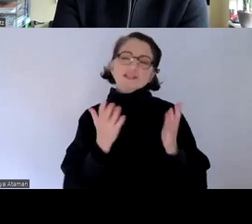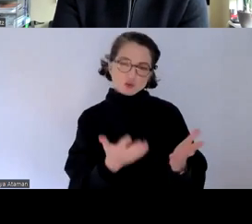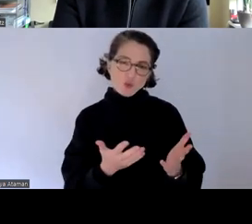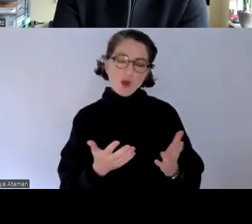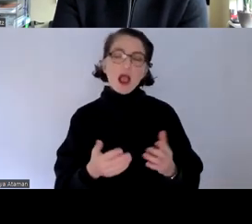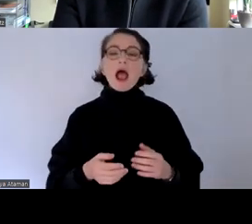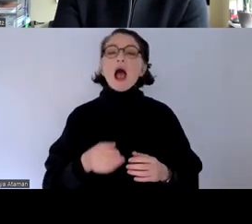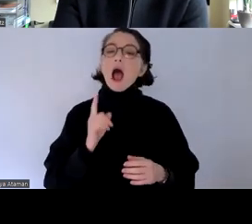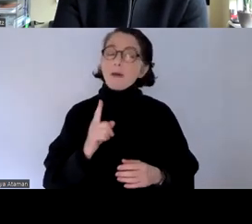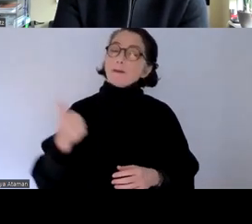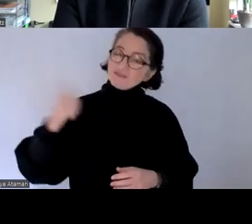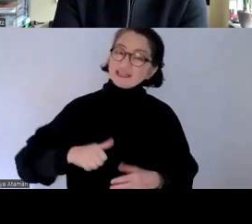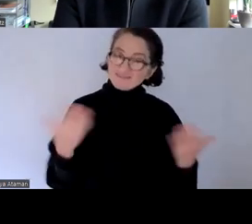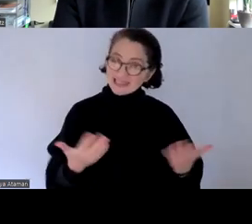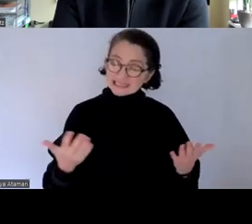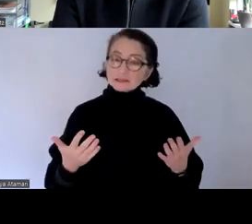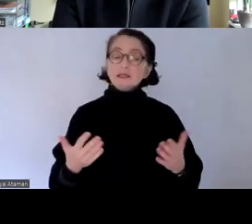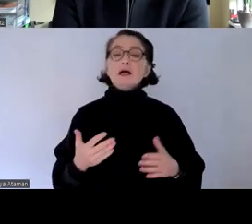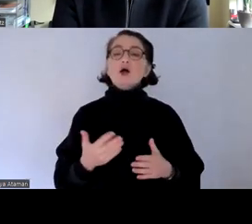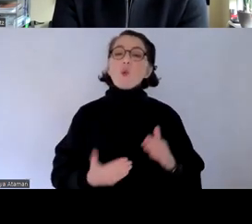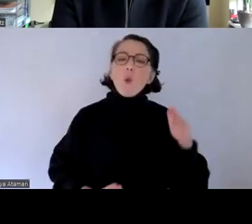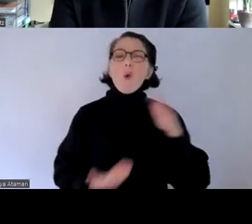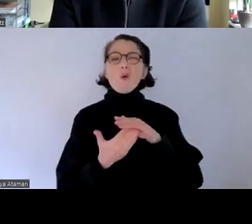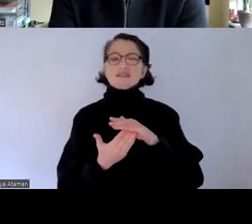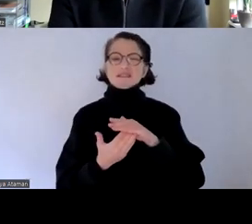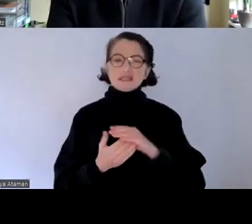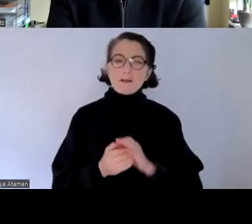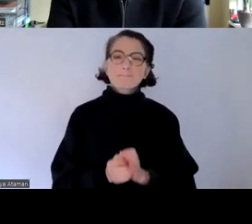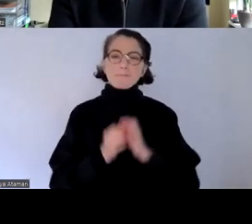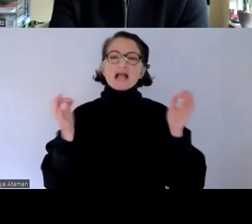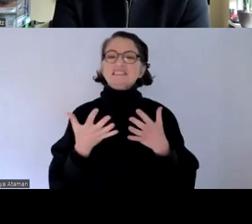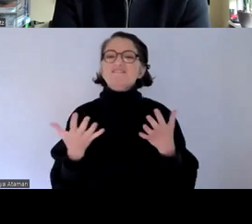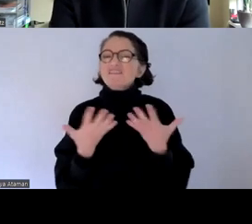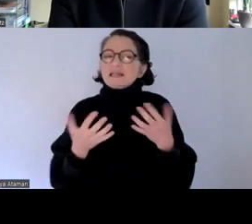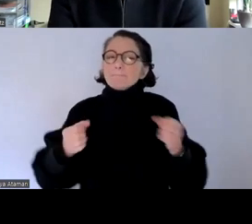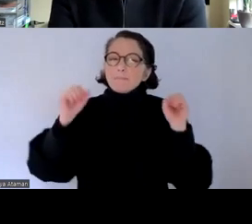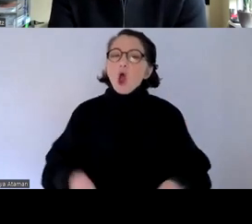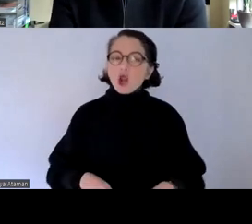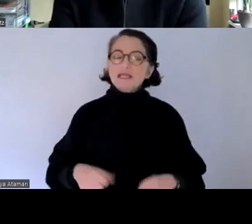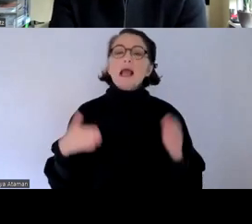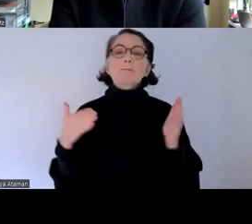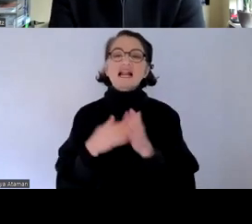verpflichtung barrierefreiheit in größeren maße einzuführen ist ganz interessant